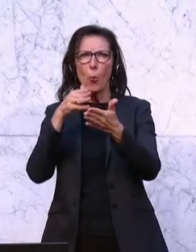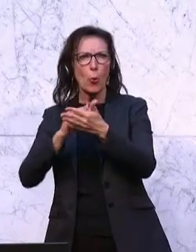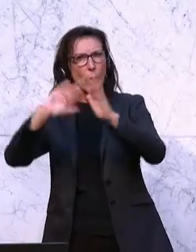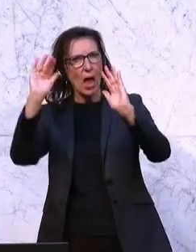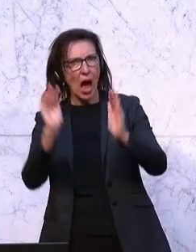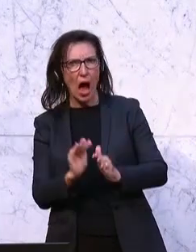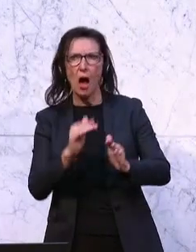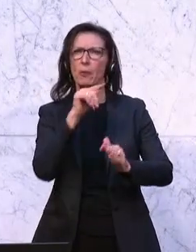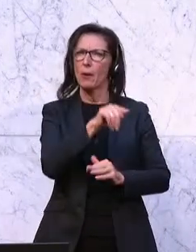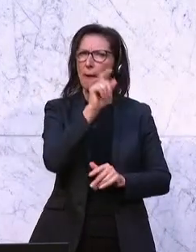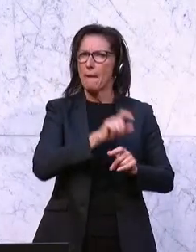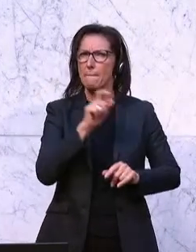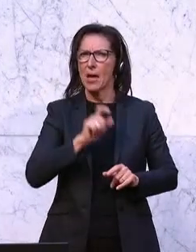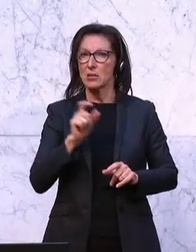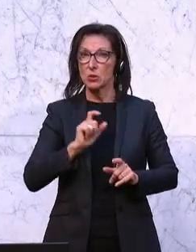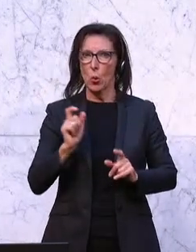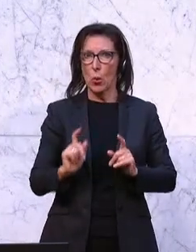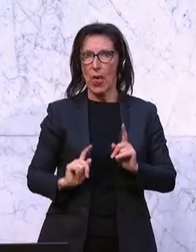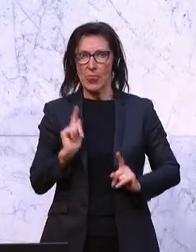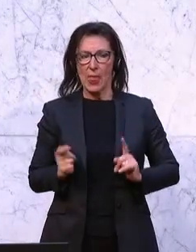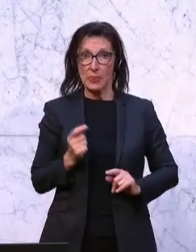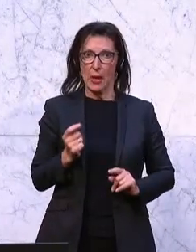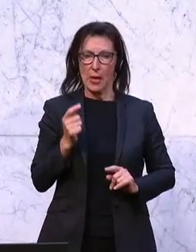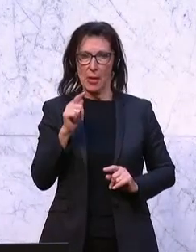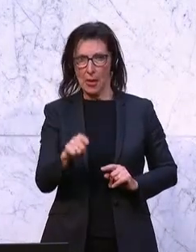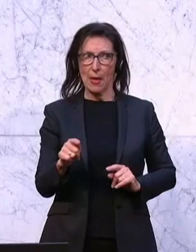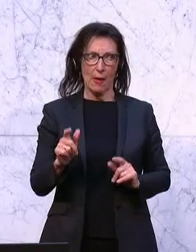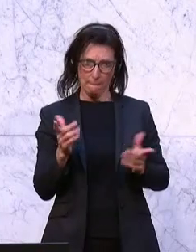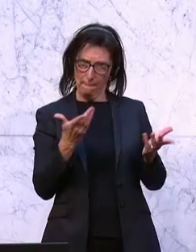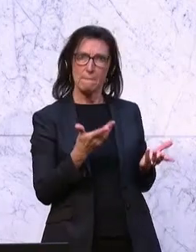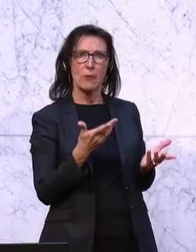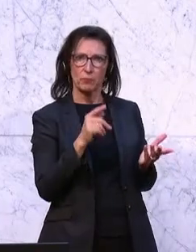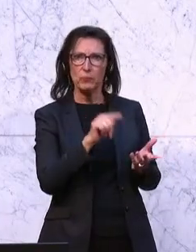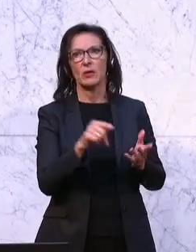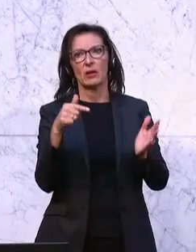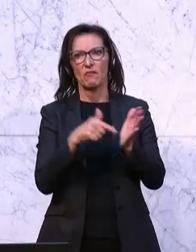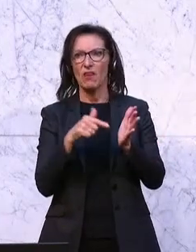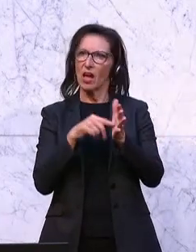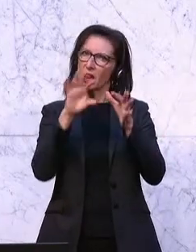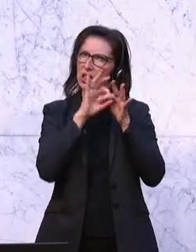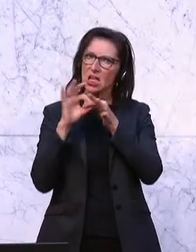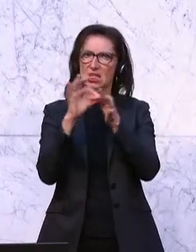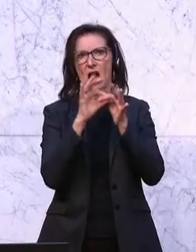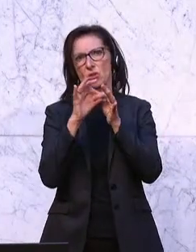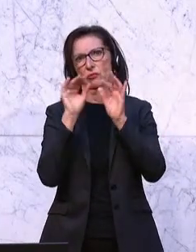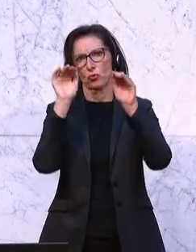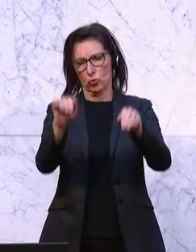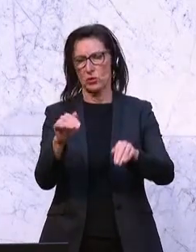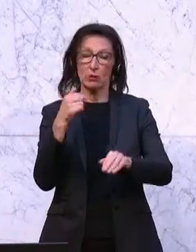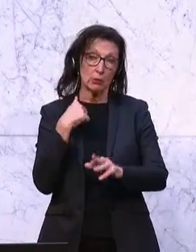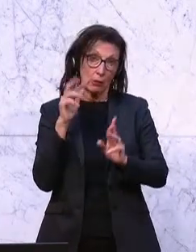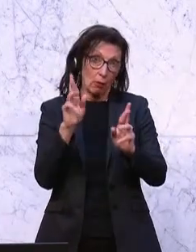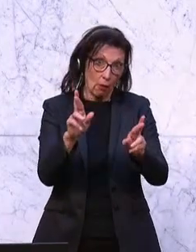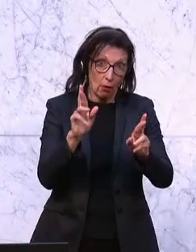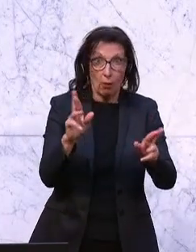Triebhemmern. Auch ein ganz wichtiger Punkt, weil in Wirklichkeit dort tatsächlich die Gesellschaft geschützt werden kann. Ich hoffe auf